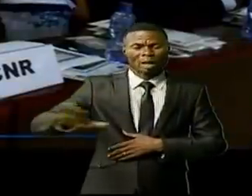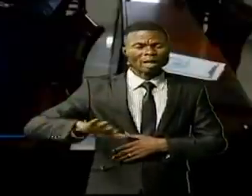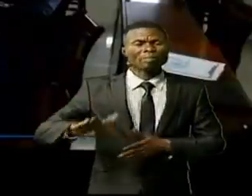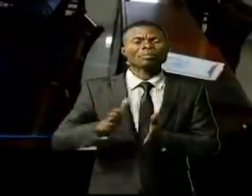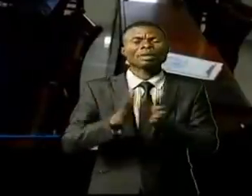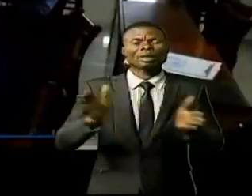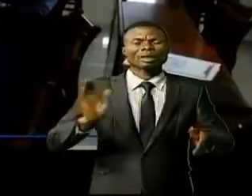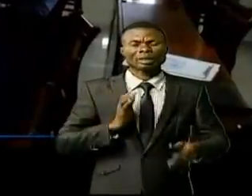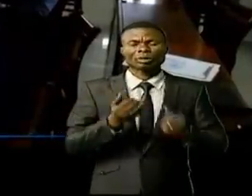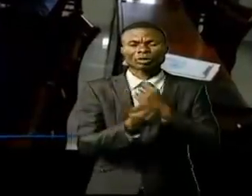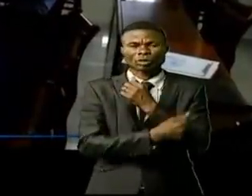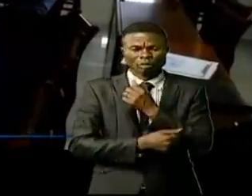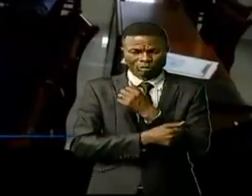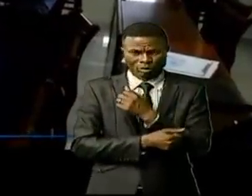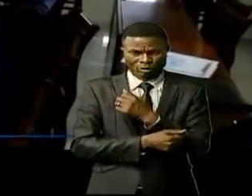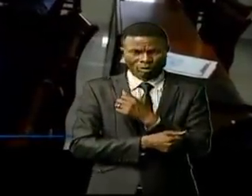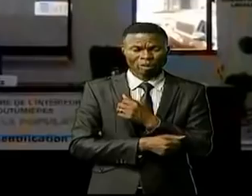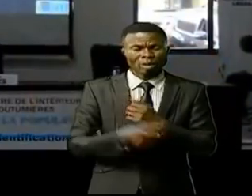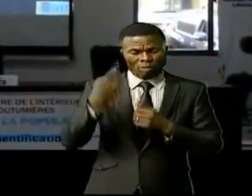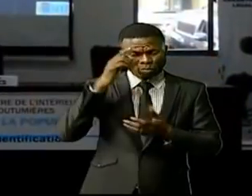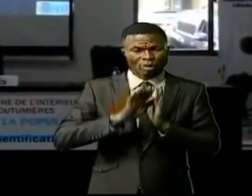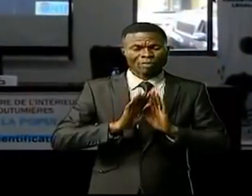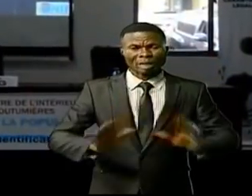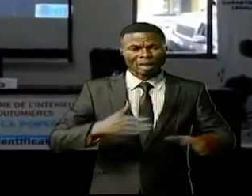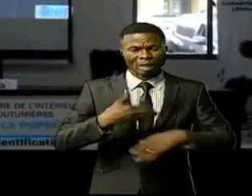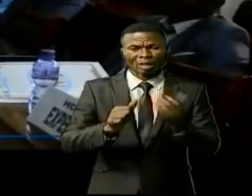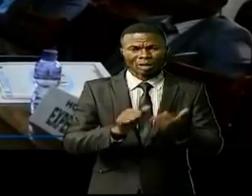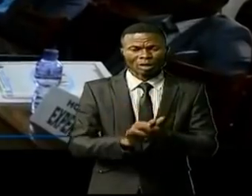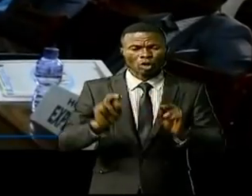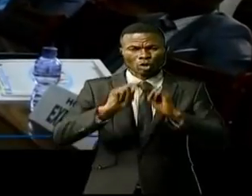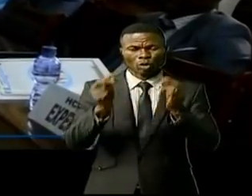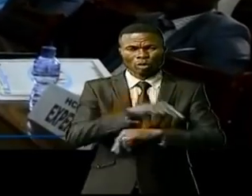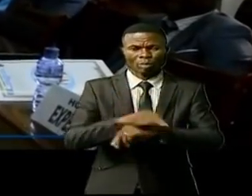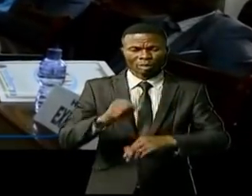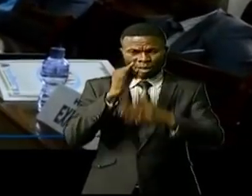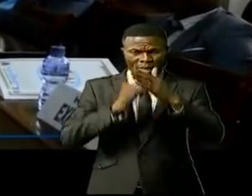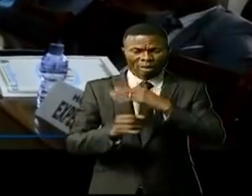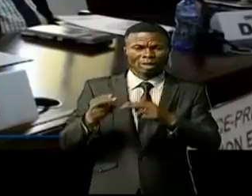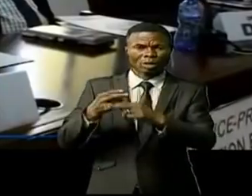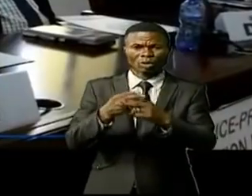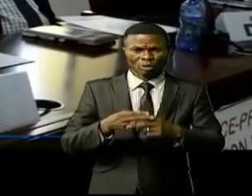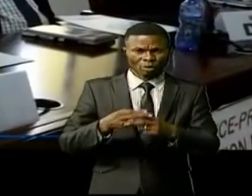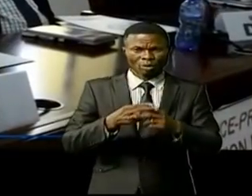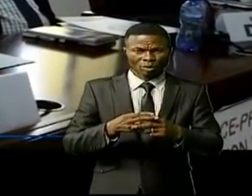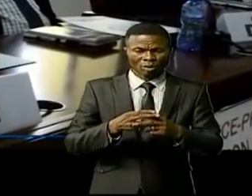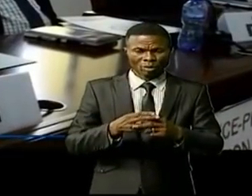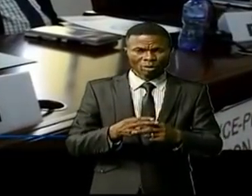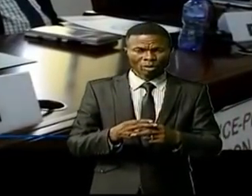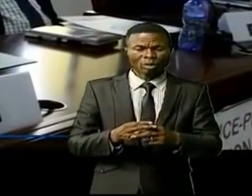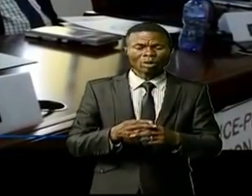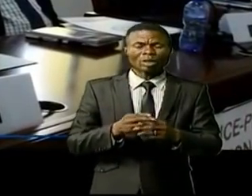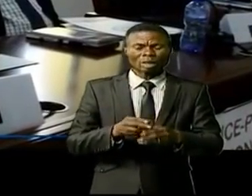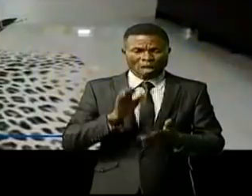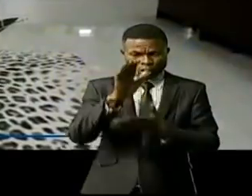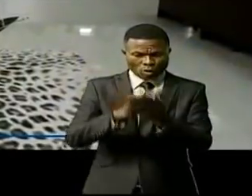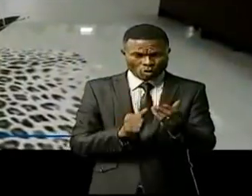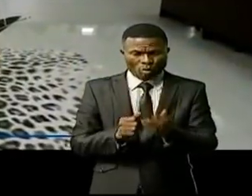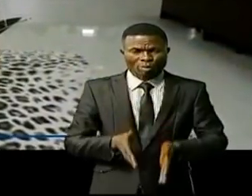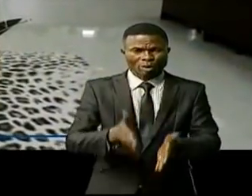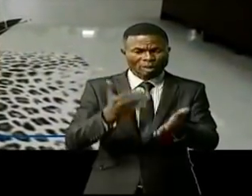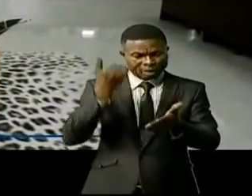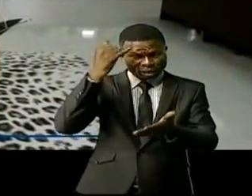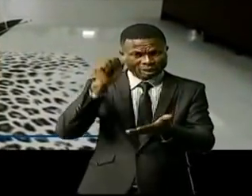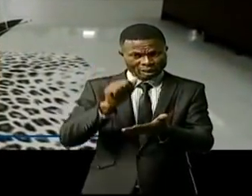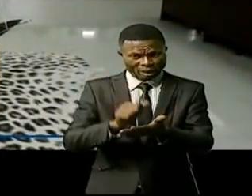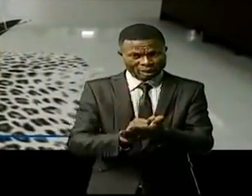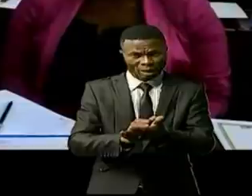démocratique du Congo. Pour y parvenir, cette structure du ministère de l'Intérieur et de Sécurité, en balisant cette voie efficace, a convié